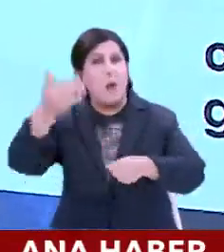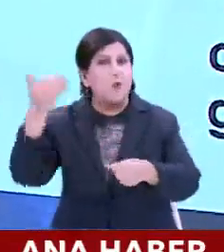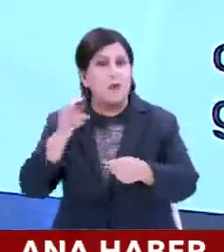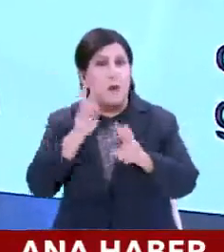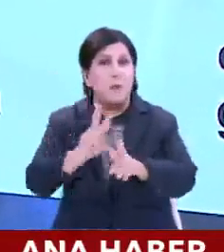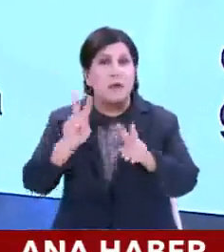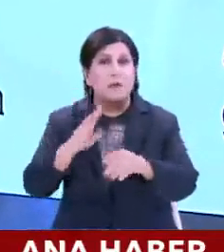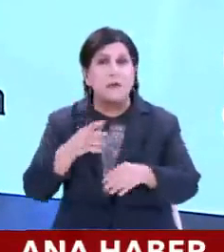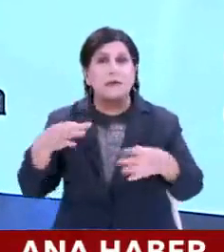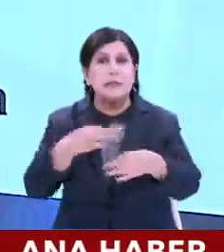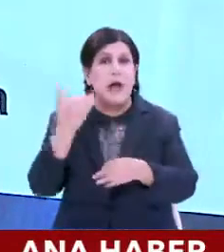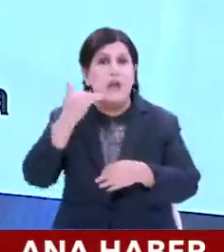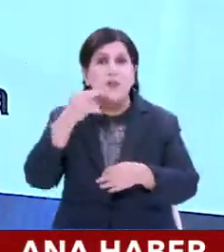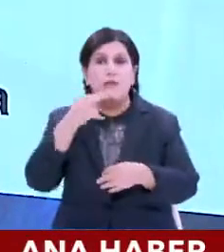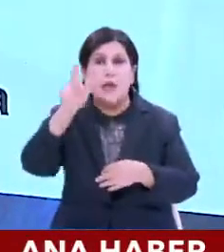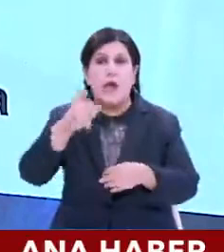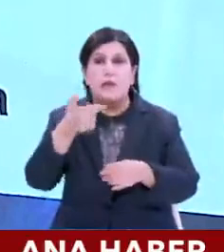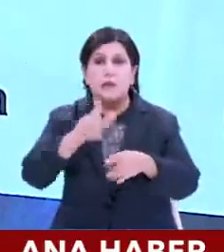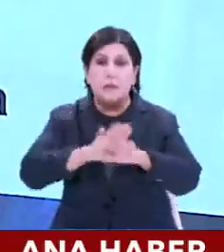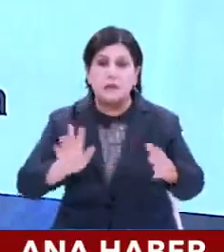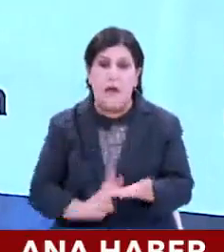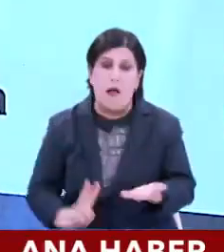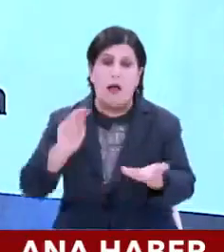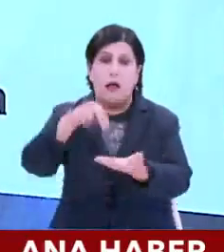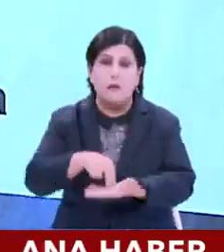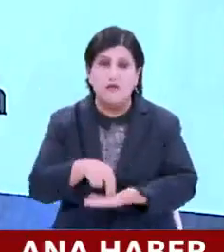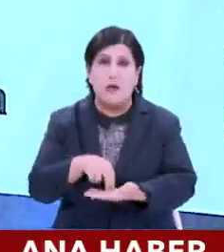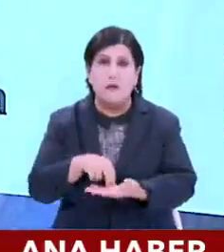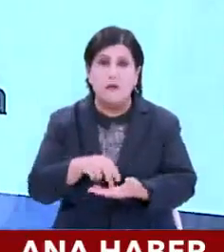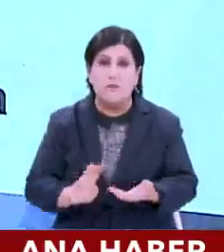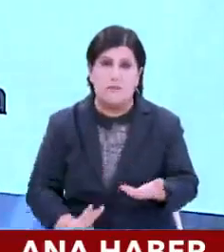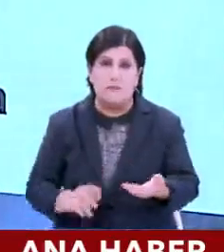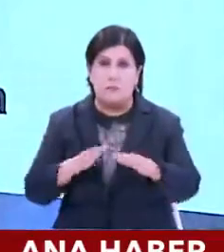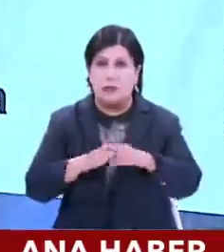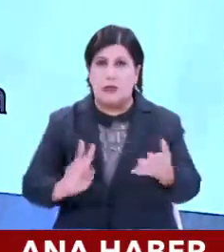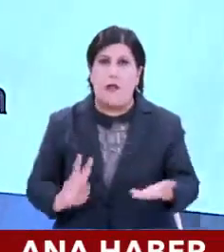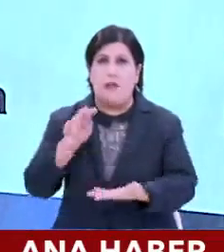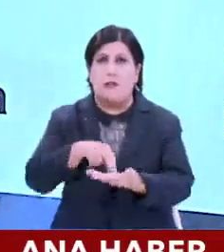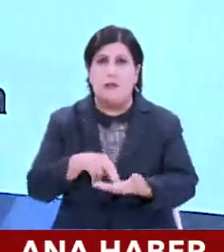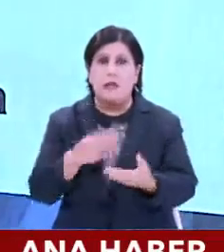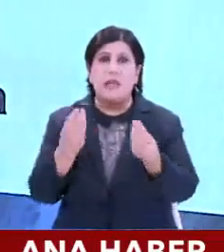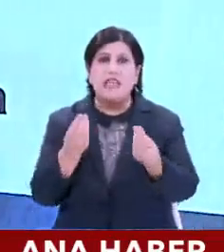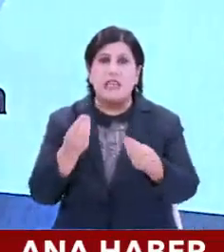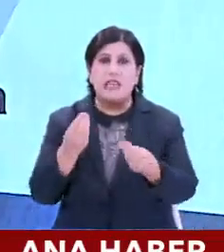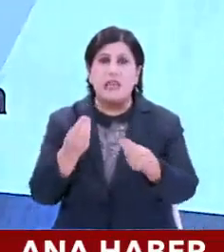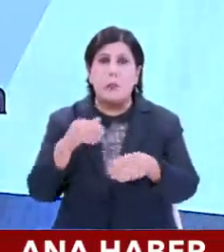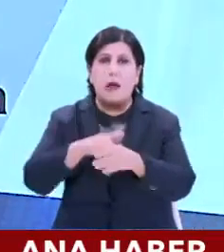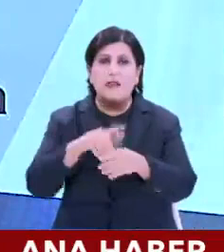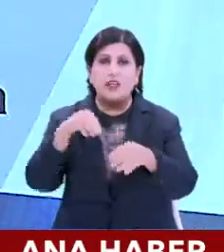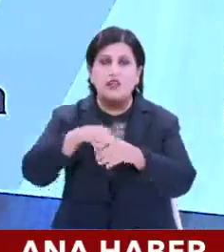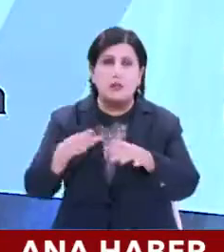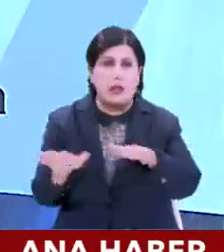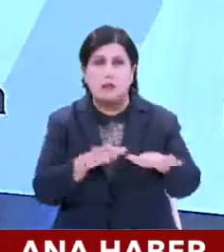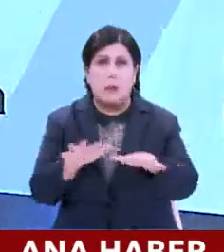Sayın Akşener o altılı masadan kalkınca bir anda bakınız İYİ Parti'de nasıl bir deprem yaşanıyor.